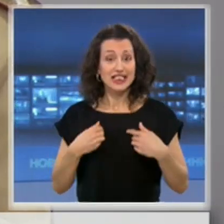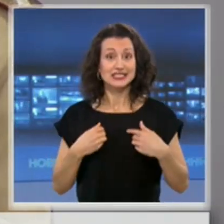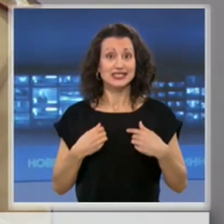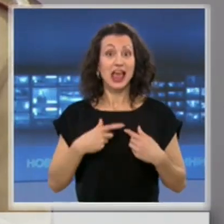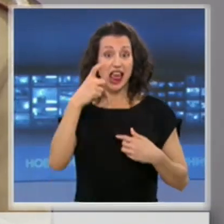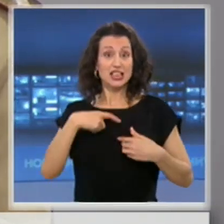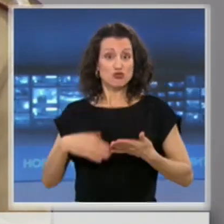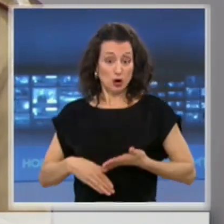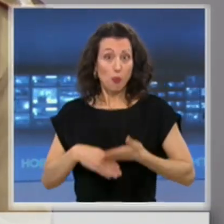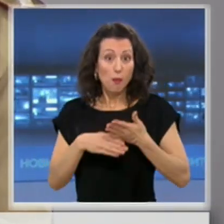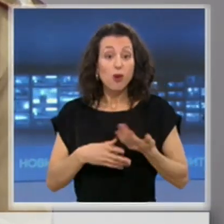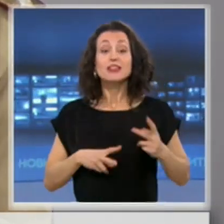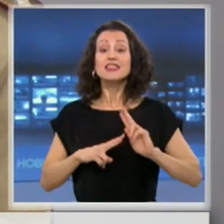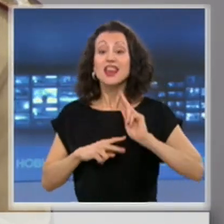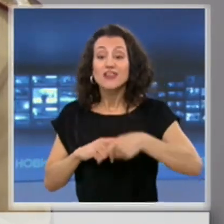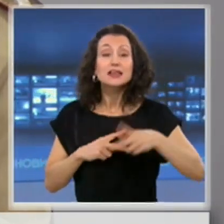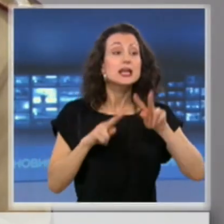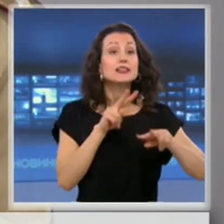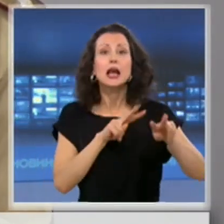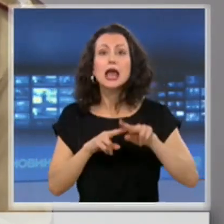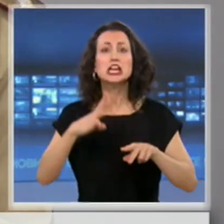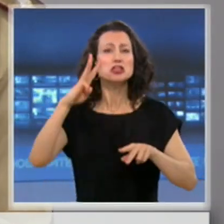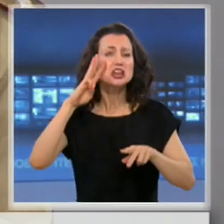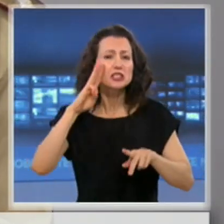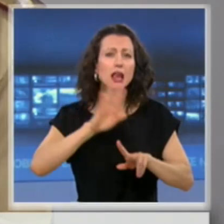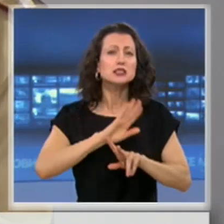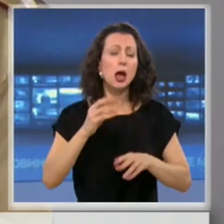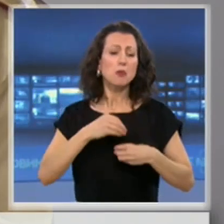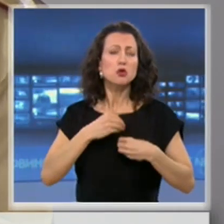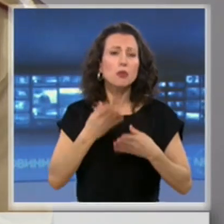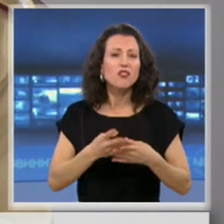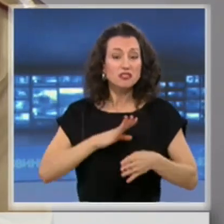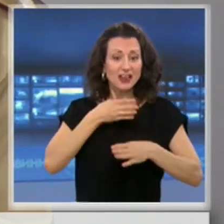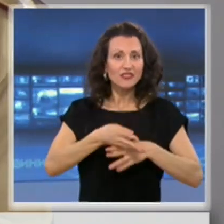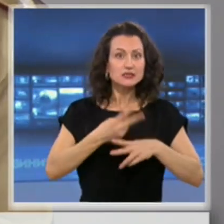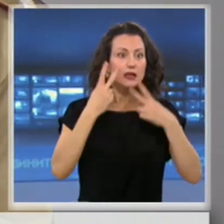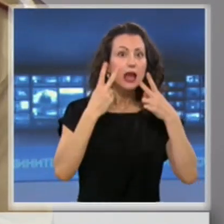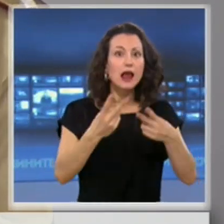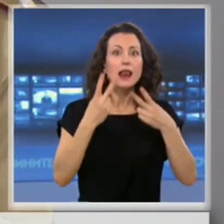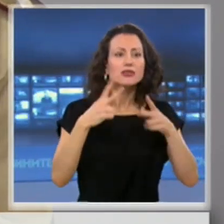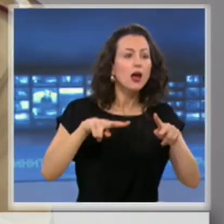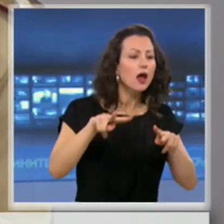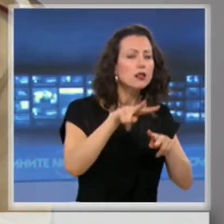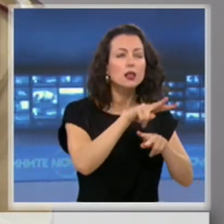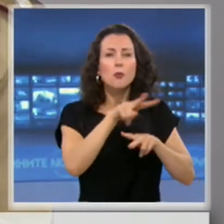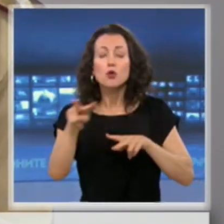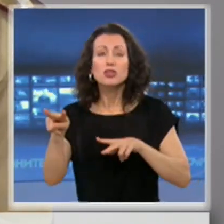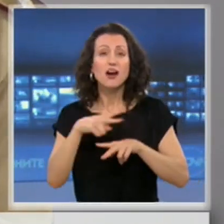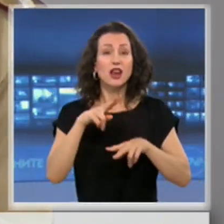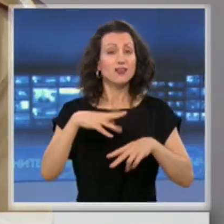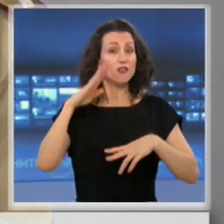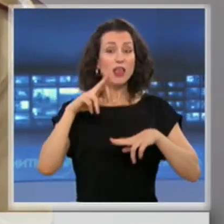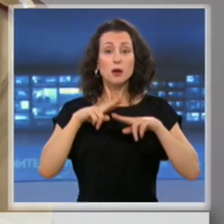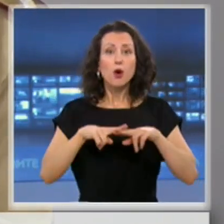доброволец в ВМА. Три дена. Няма нужда даже да върши работа. Нека да стои да наблюдава как боледуват тези